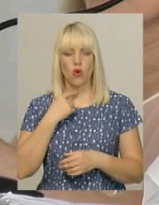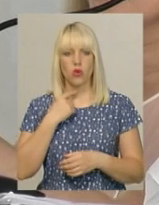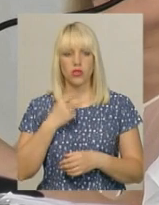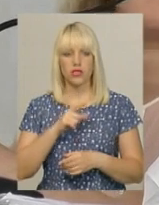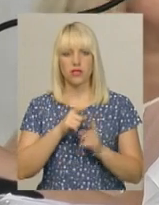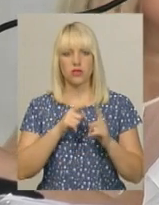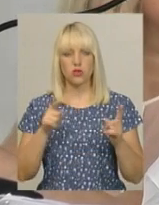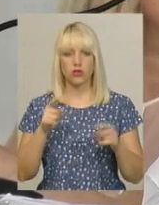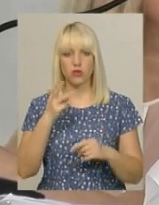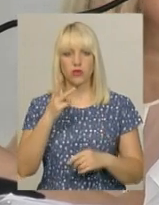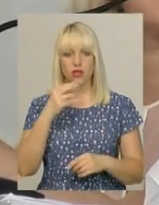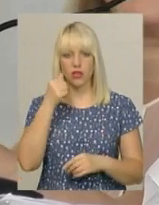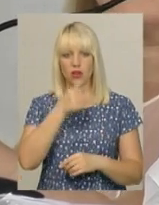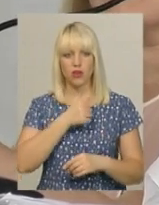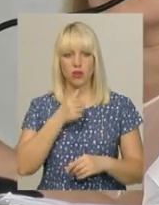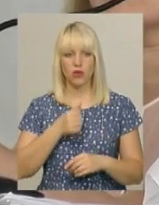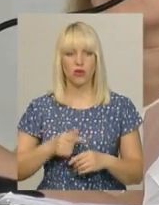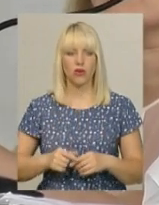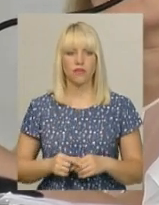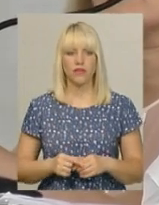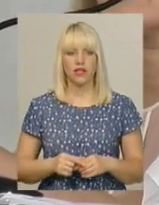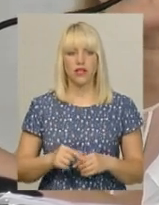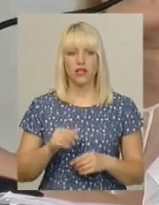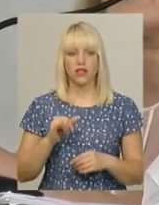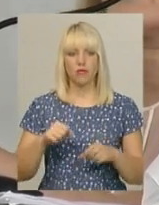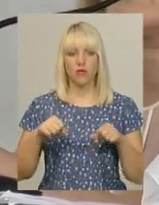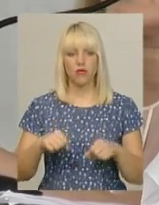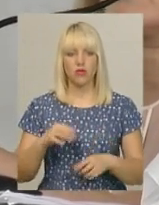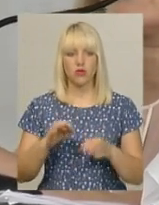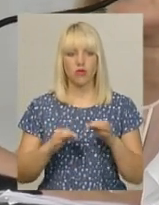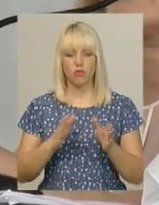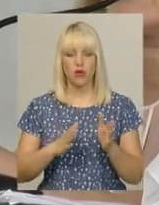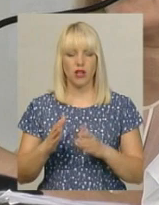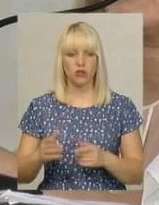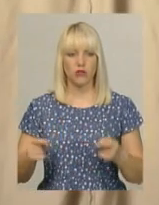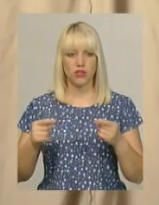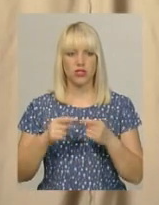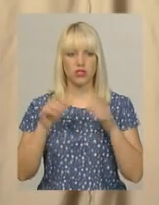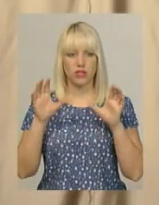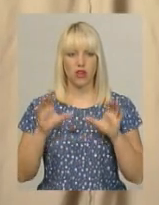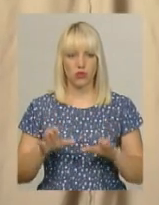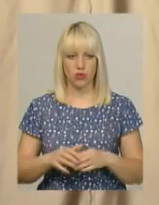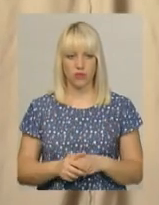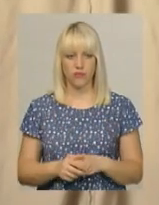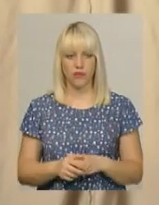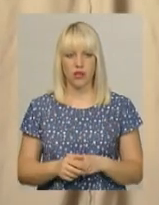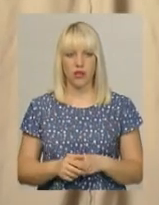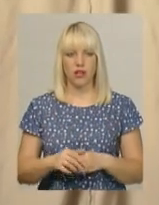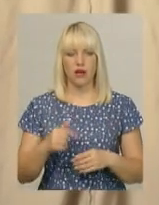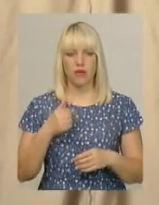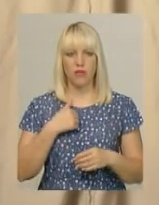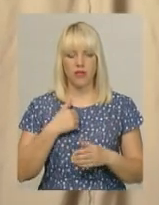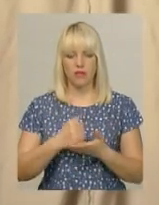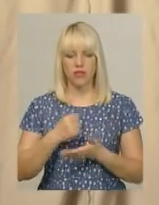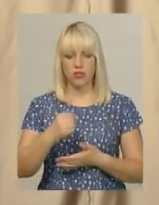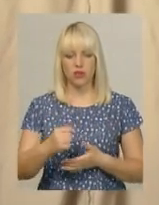Строгом на три роки, але не більше, як на строг повноважень в суді, у порядку визначеному закону. З огляду на те, що мене висунув